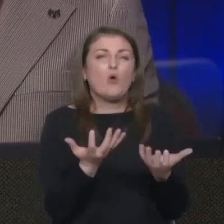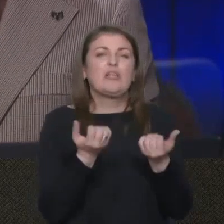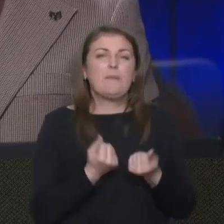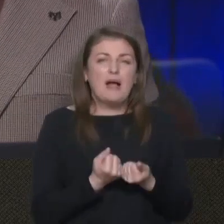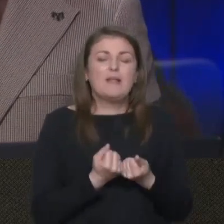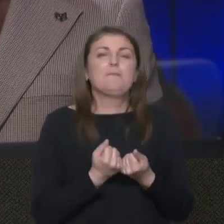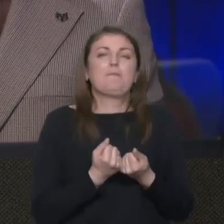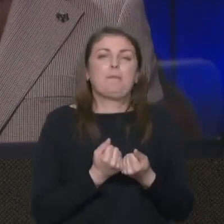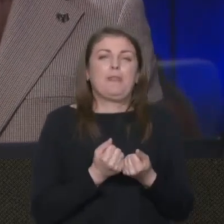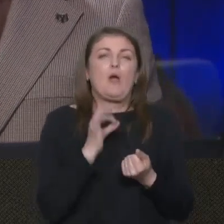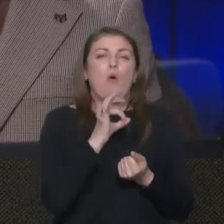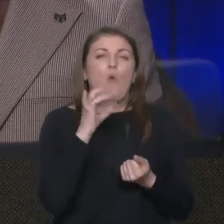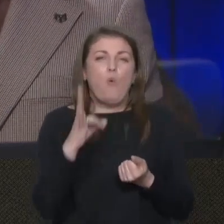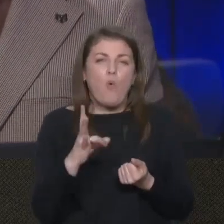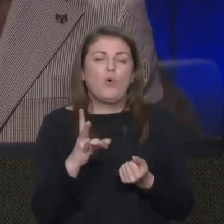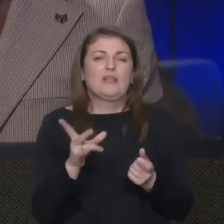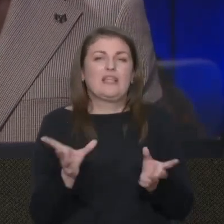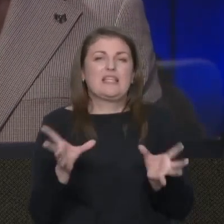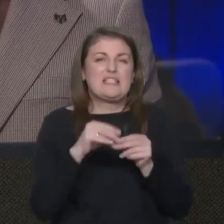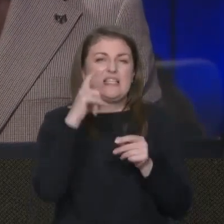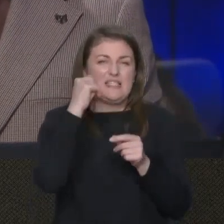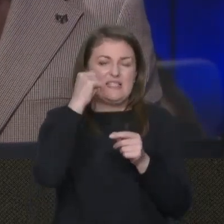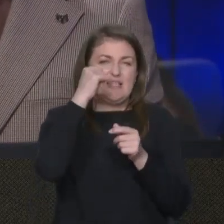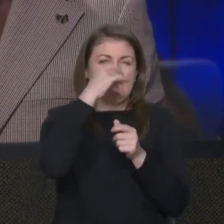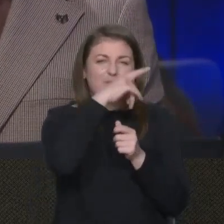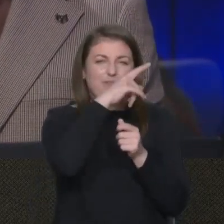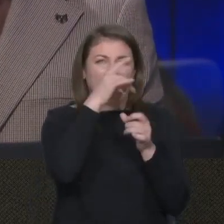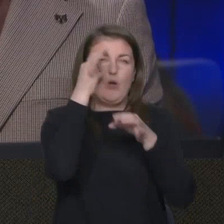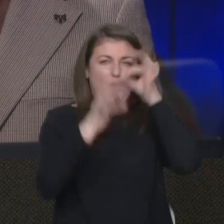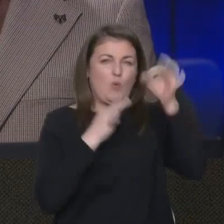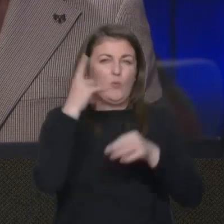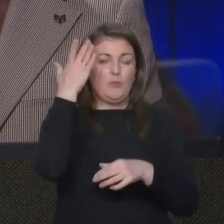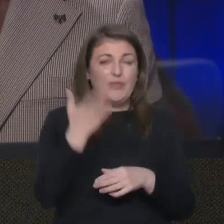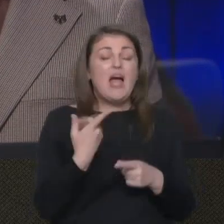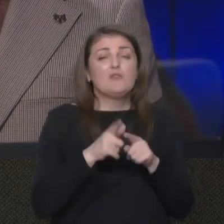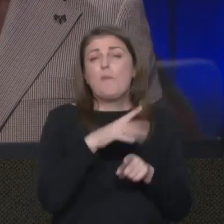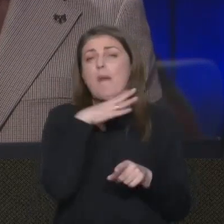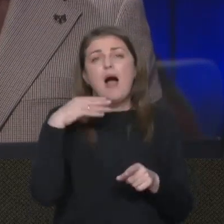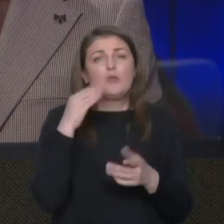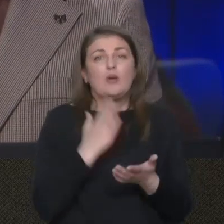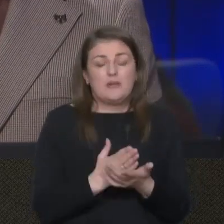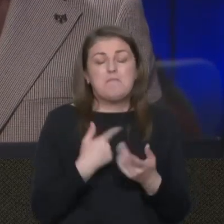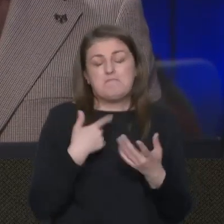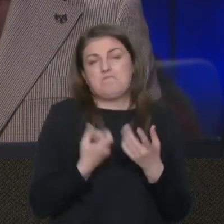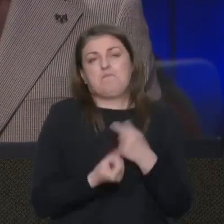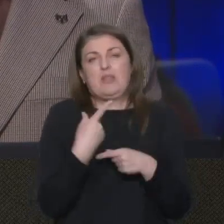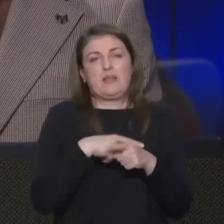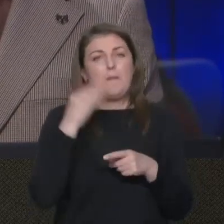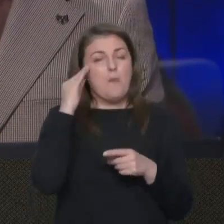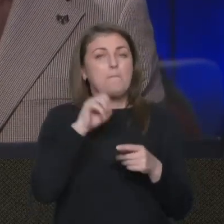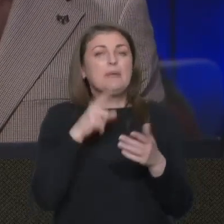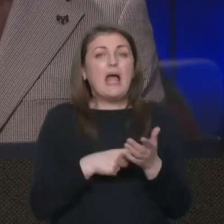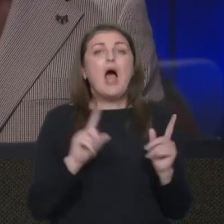ООН супутників. Тобто є дуже багато матеріалів, у мене зразу виникло логічно, на мій погляд,